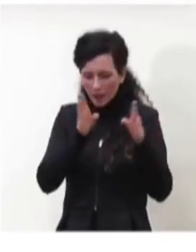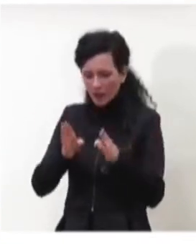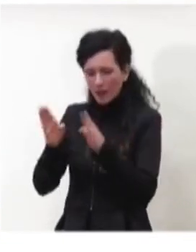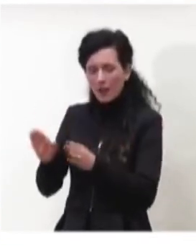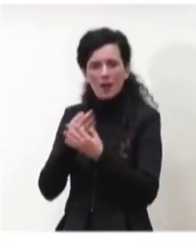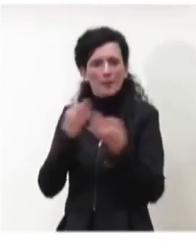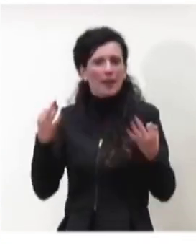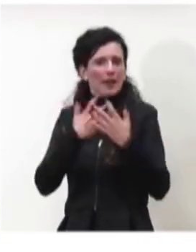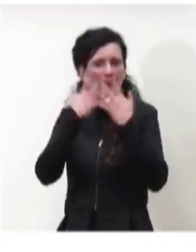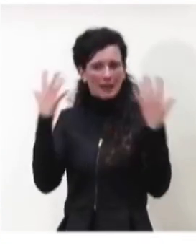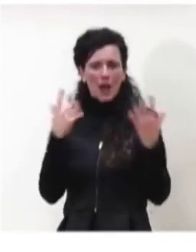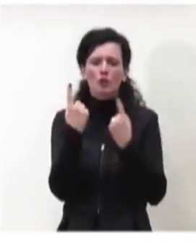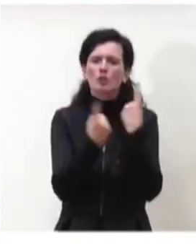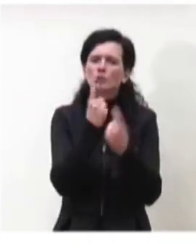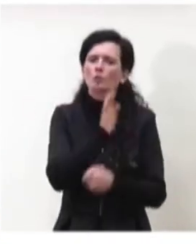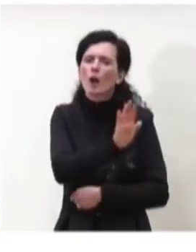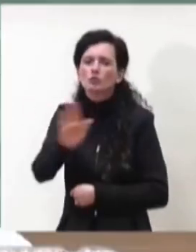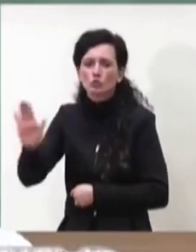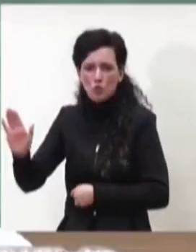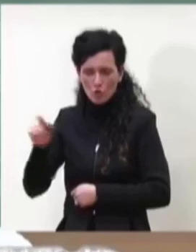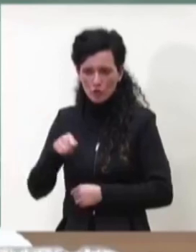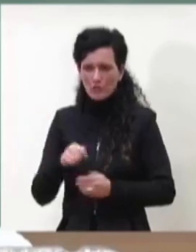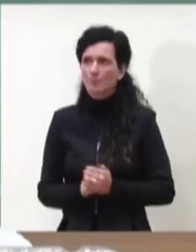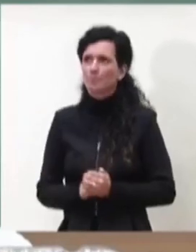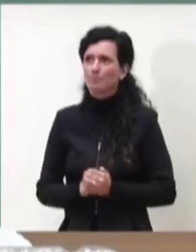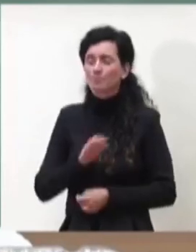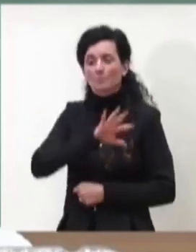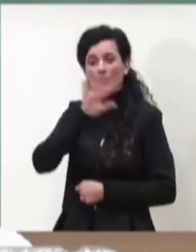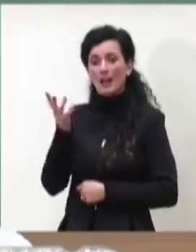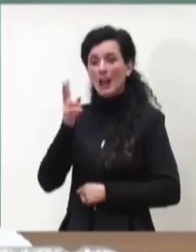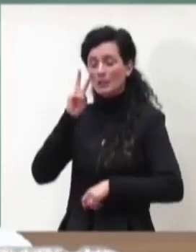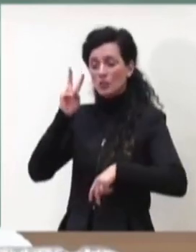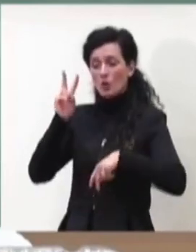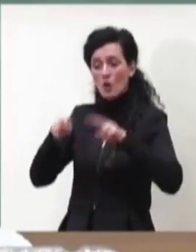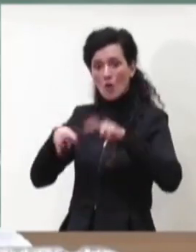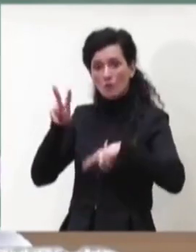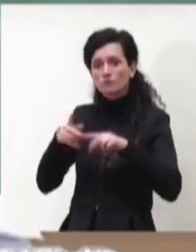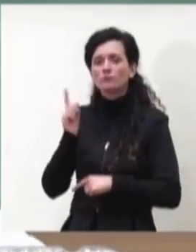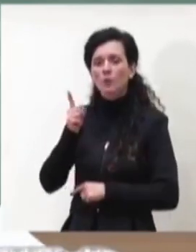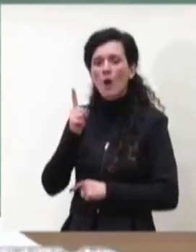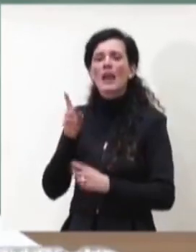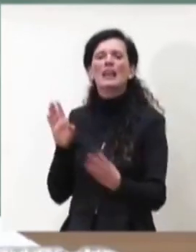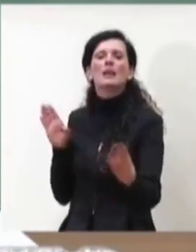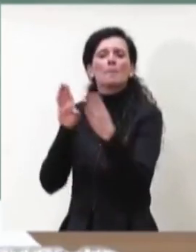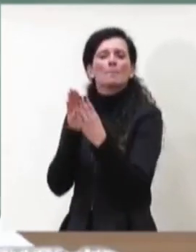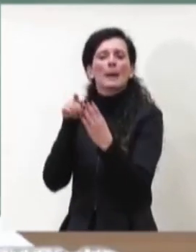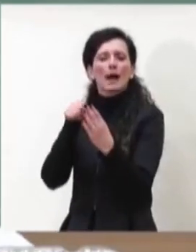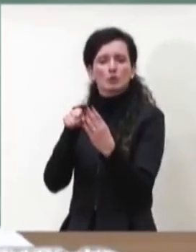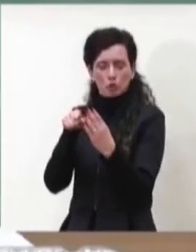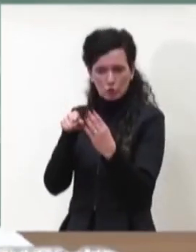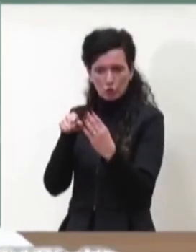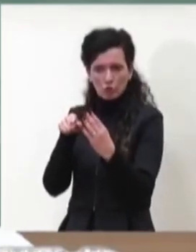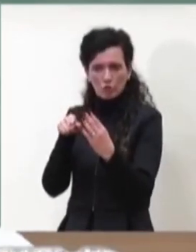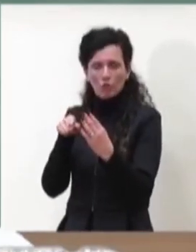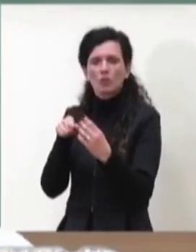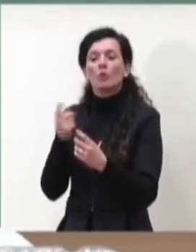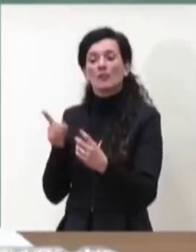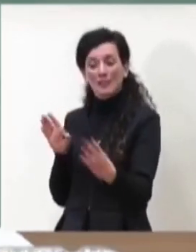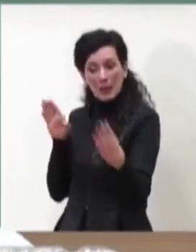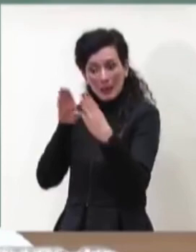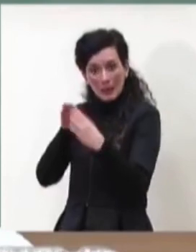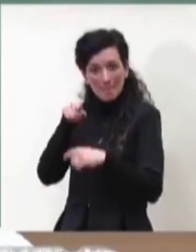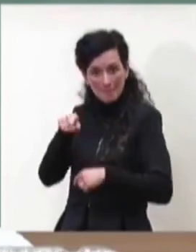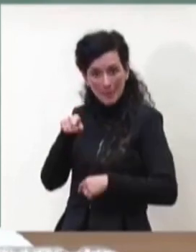valutazione che facciamo come asse è quella dell'impatto e nell'impatto come vedete si trovano